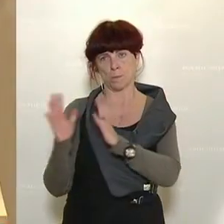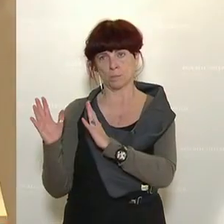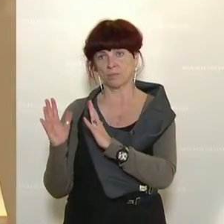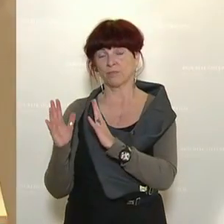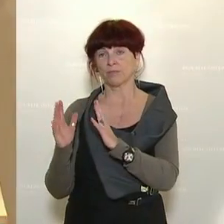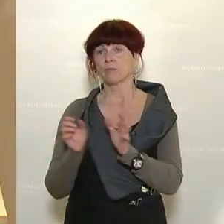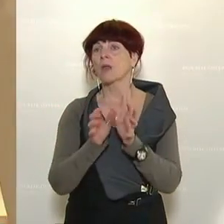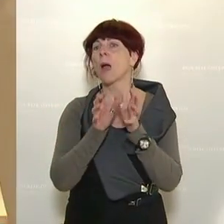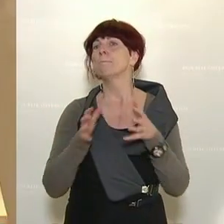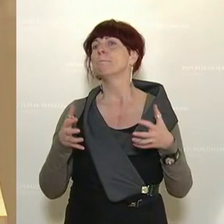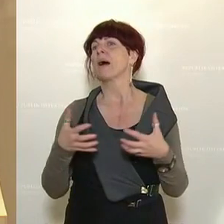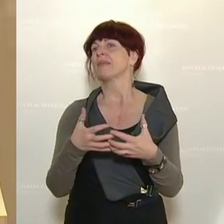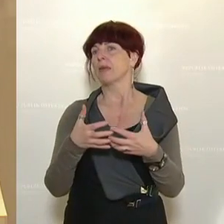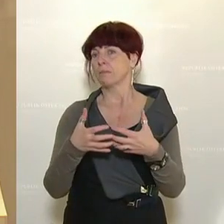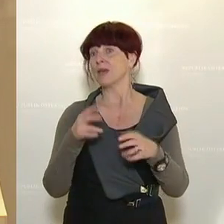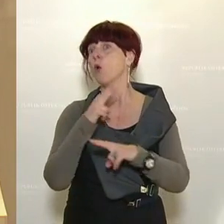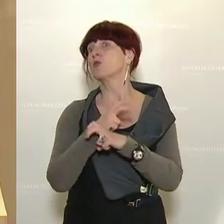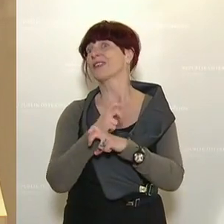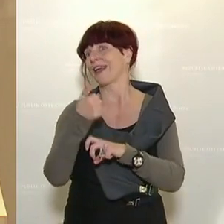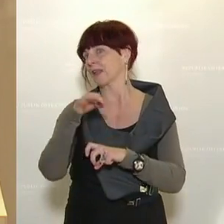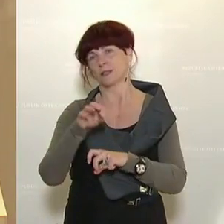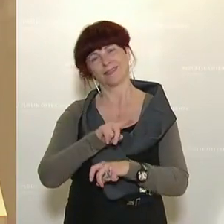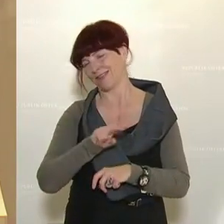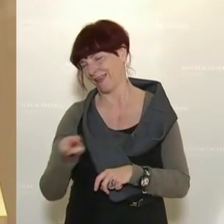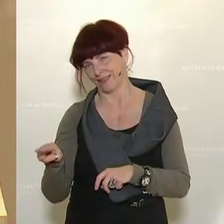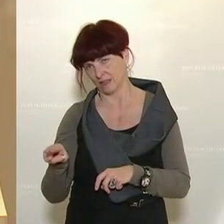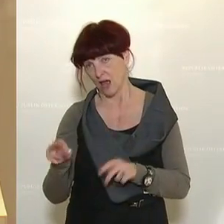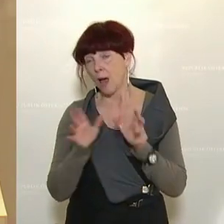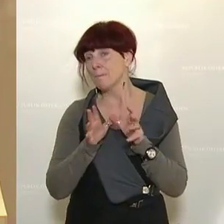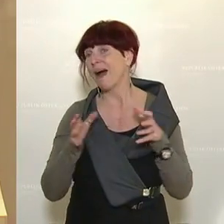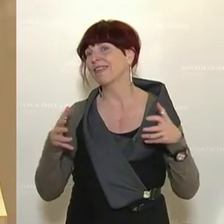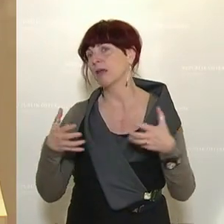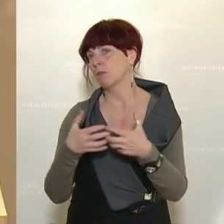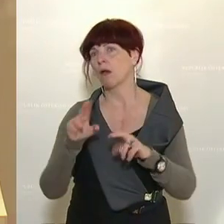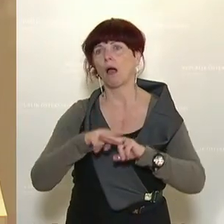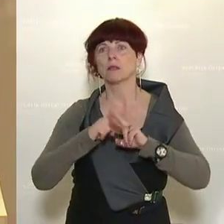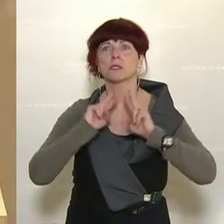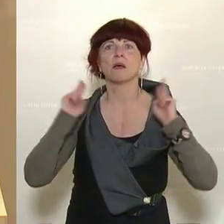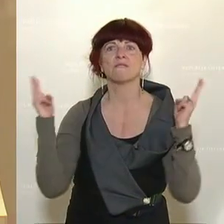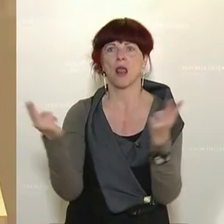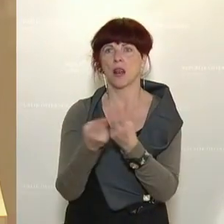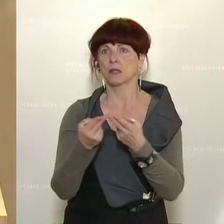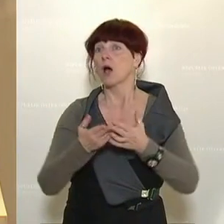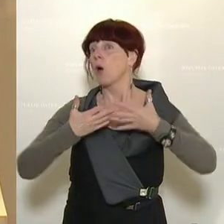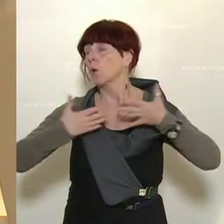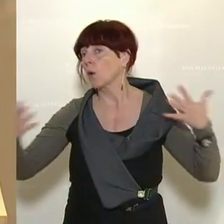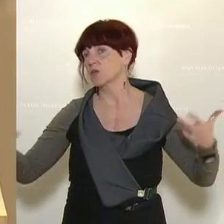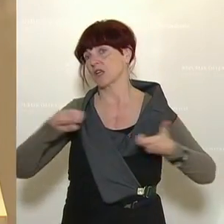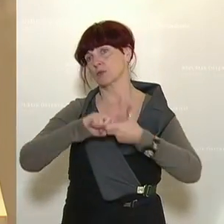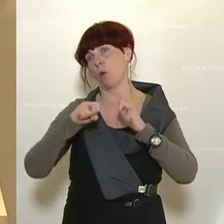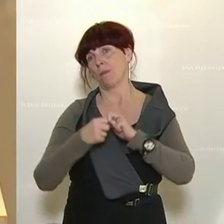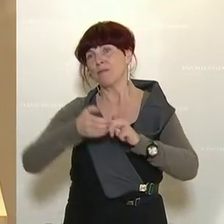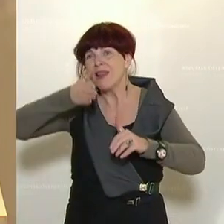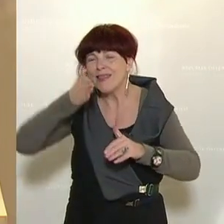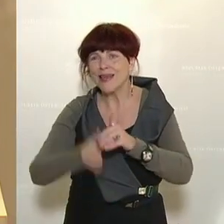Die Pandemie ist kein österreichisches Phänomen. Die Pandemie ist weltweit nach wie vor eines der größten Probleme der letzten 100